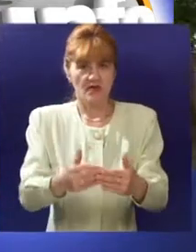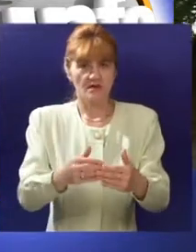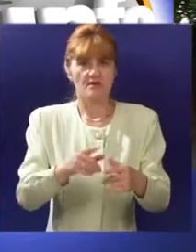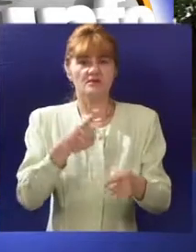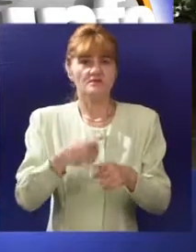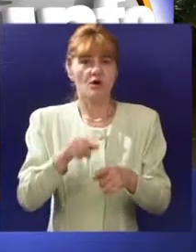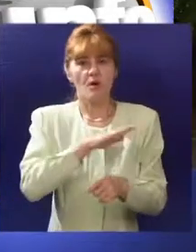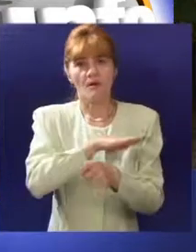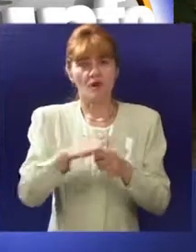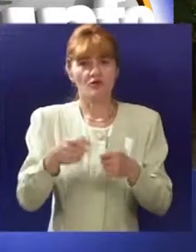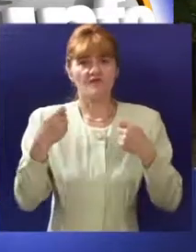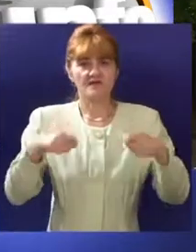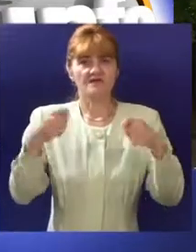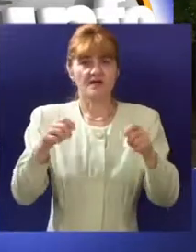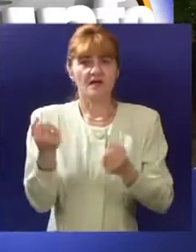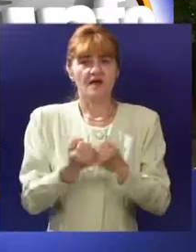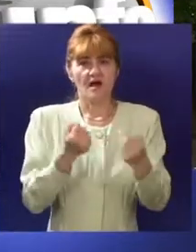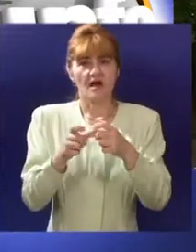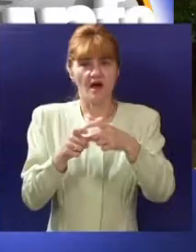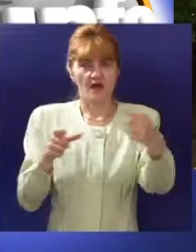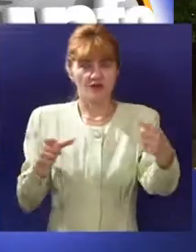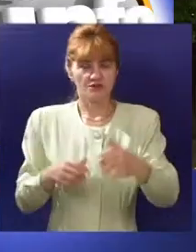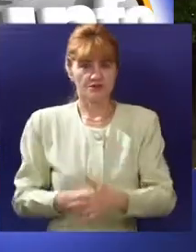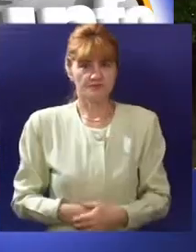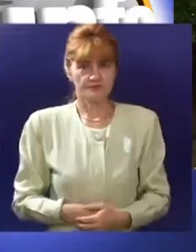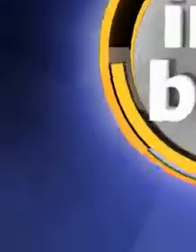podneli građani koji se protive izgradnje garaže.